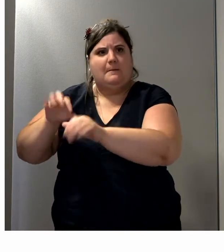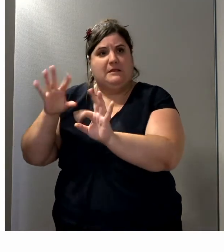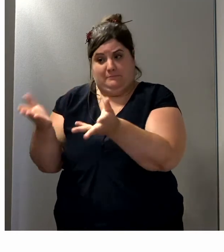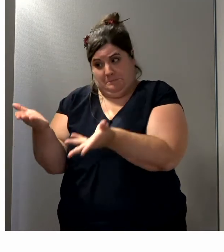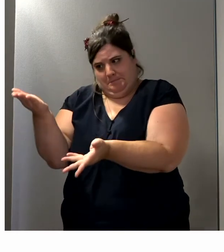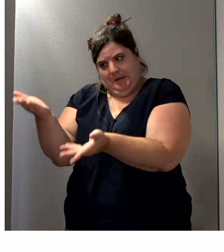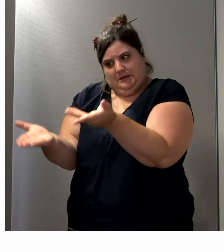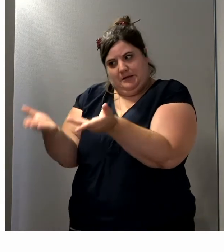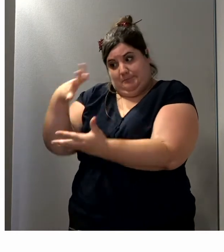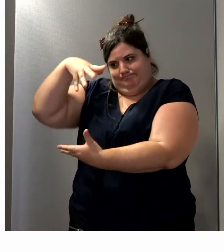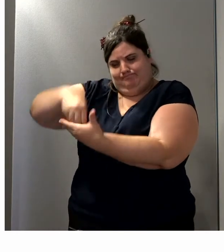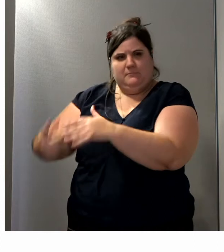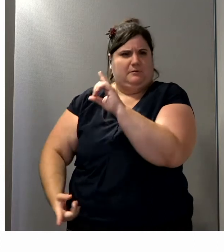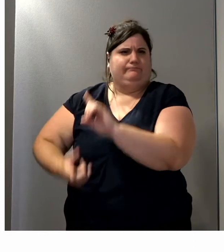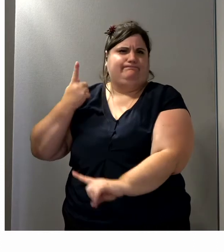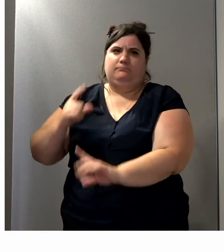équilibrée.